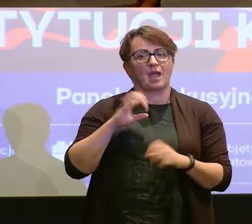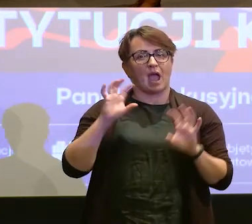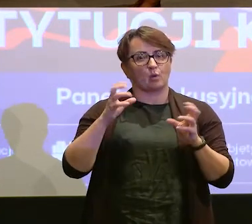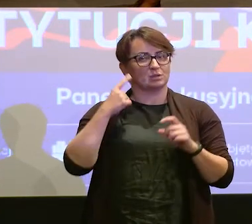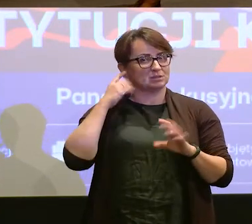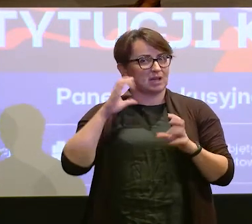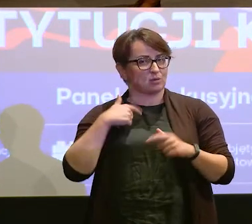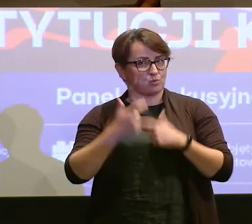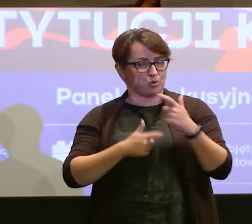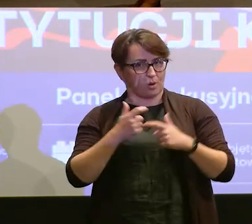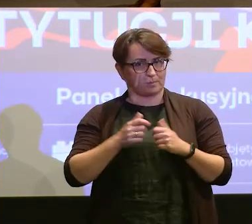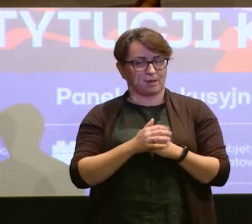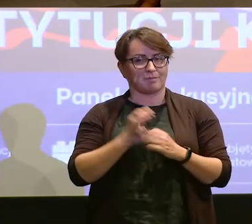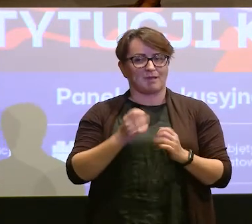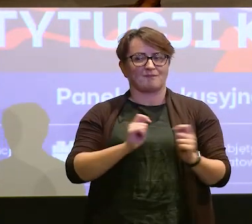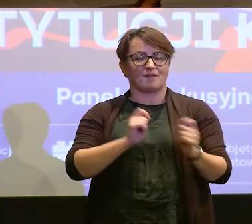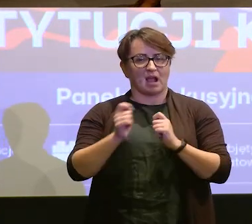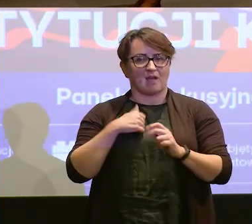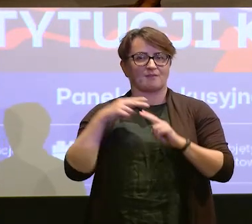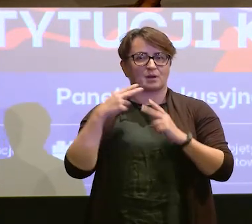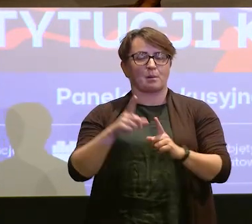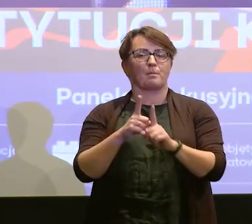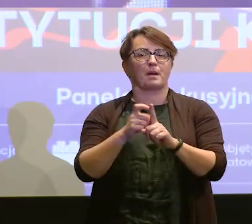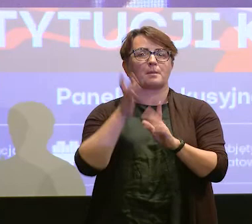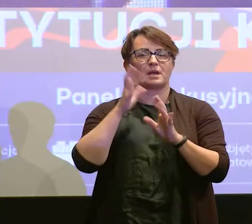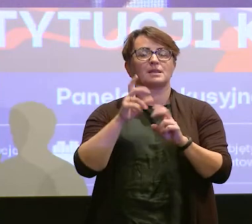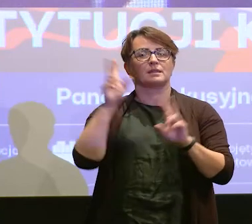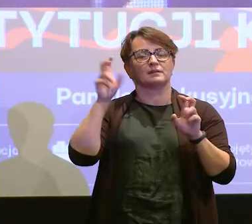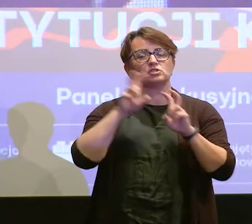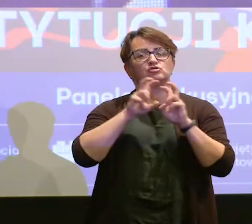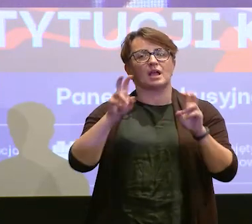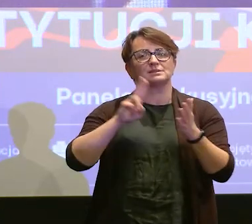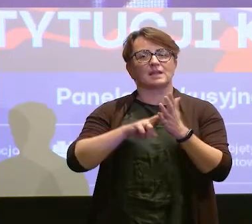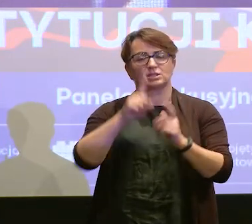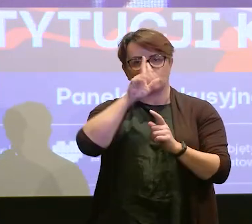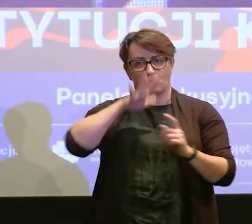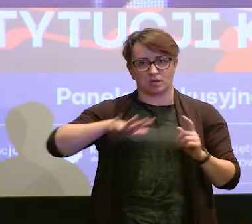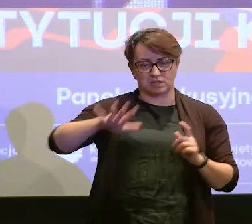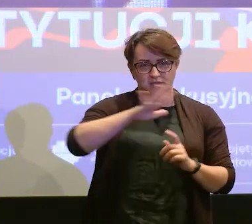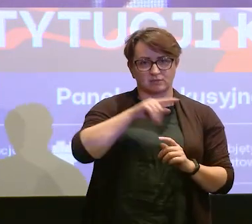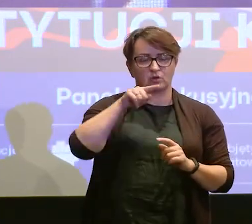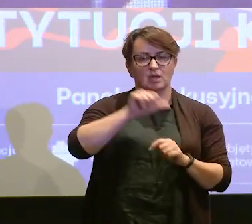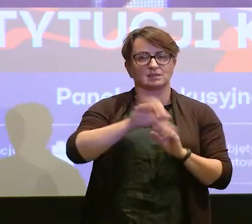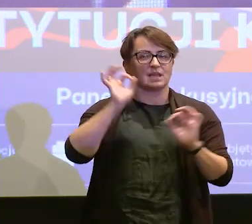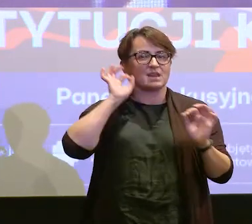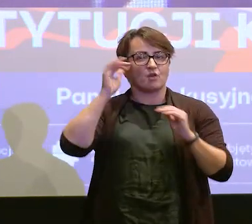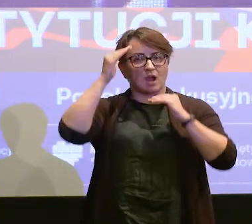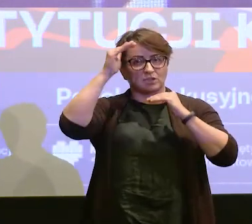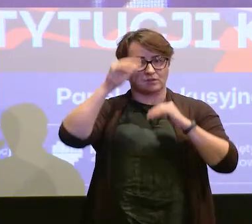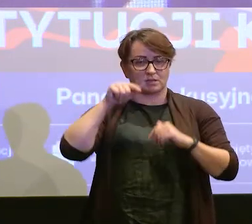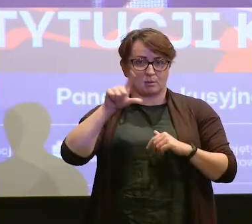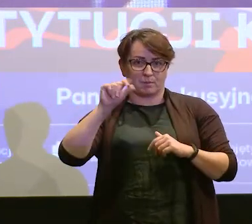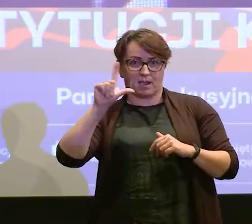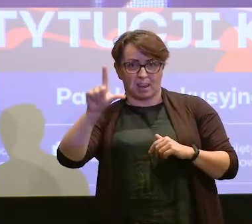teraz miałem okres wakacyjny, wracam w październiku, czas na społeczeństwo jest prezentowana w infokatowice.pl. Gdybyście